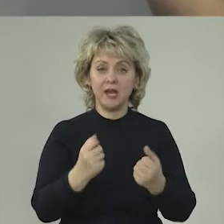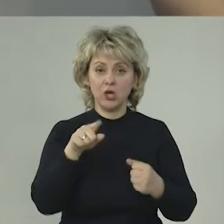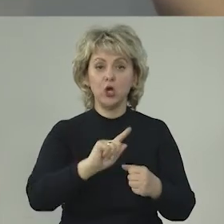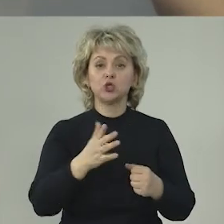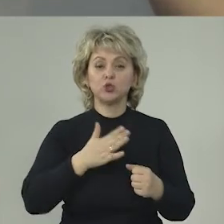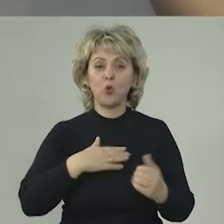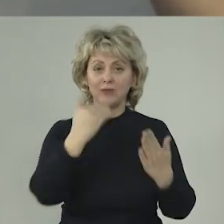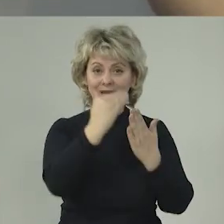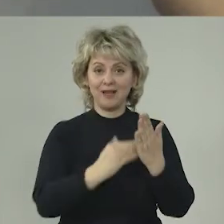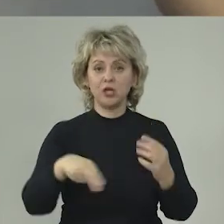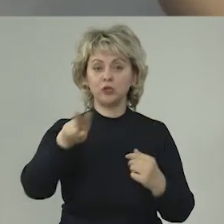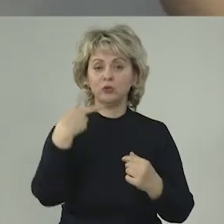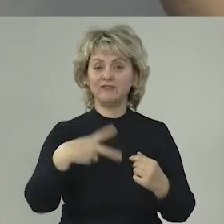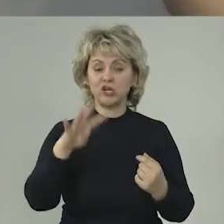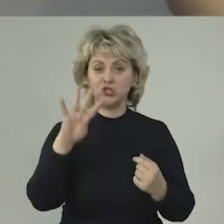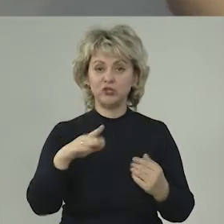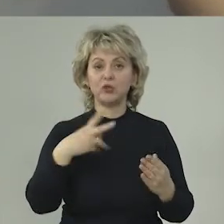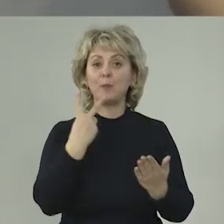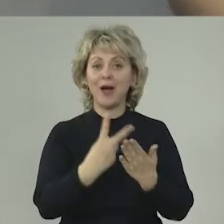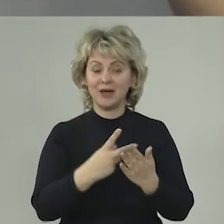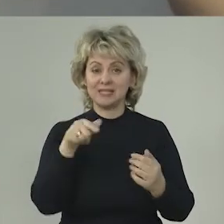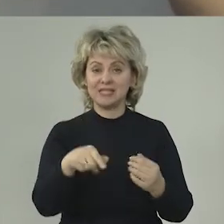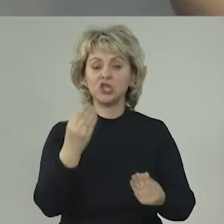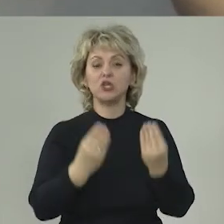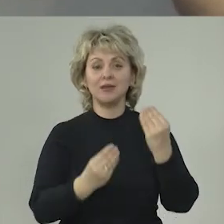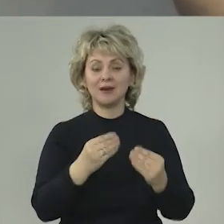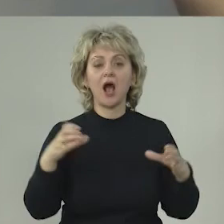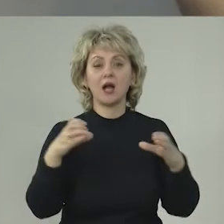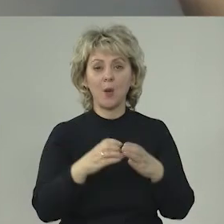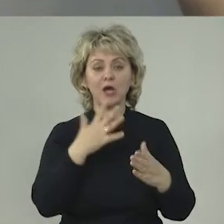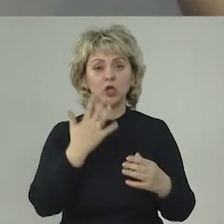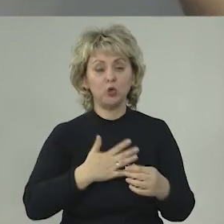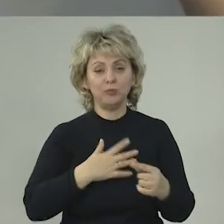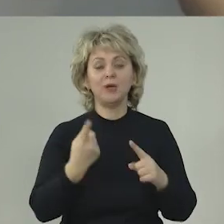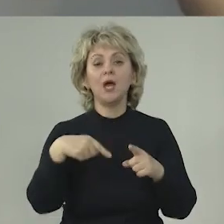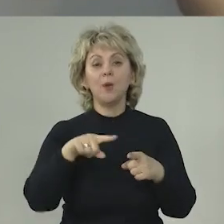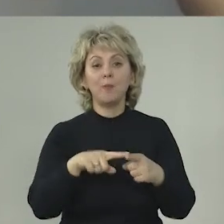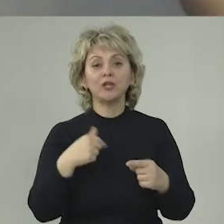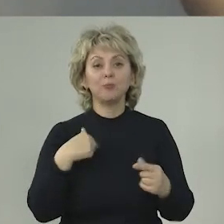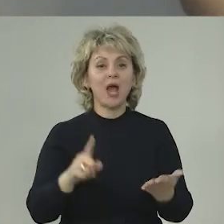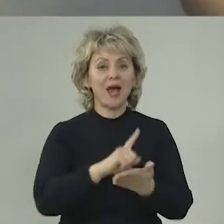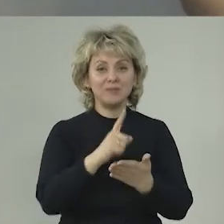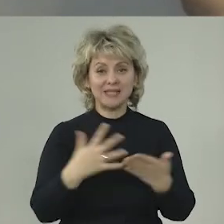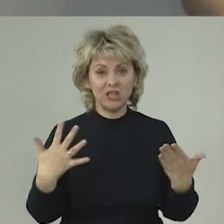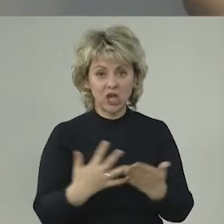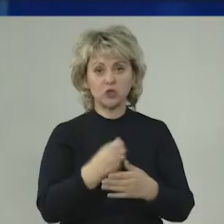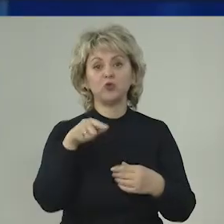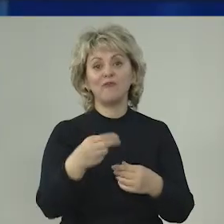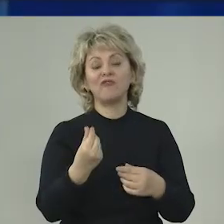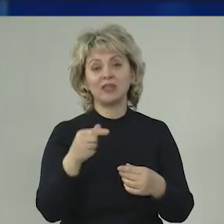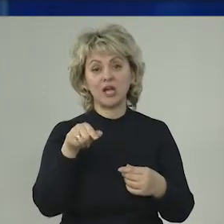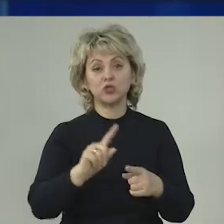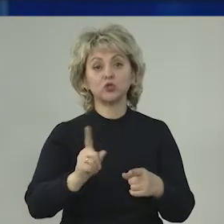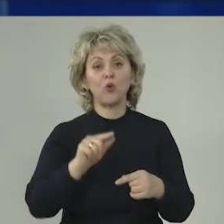то, что на канале ДОН-24 транслируется игра, их команда любимая. Поэтому мы обязательно изыщем